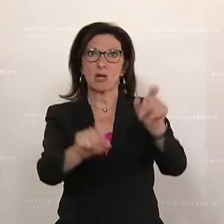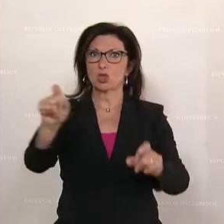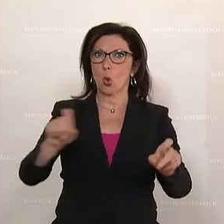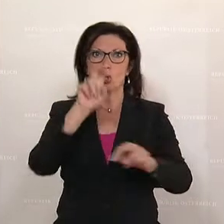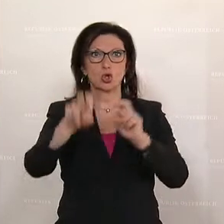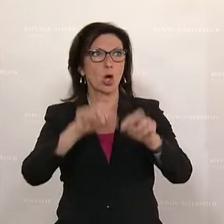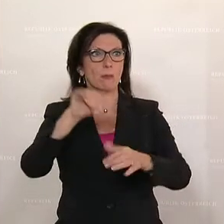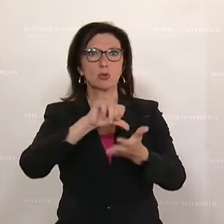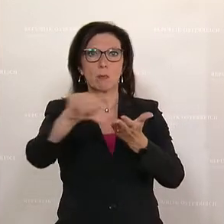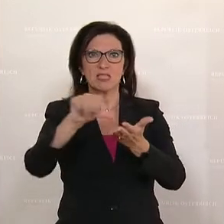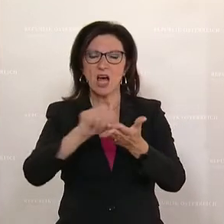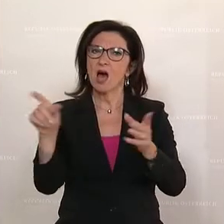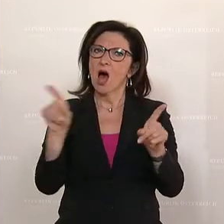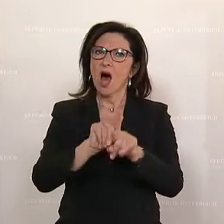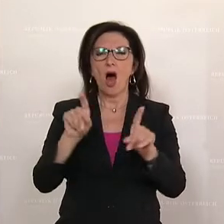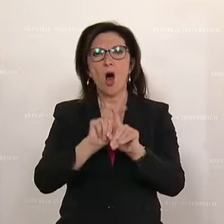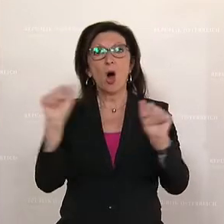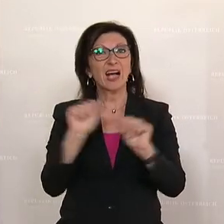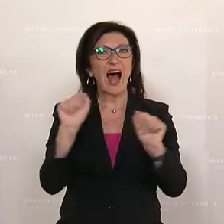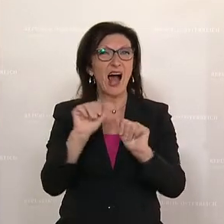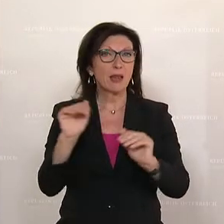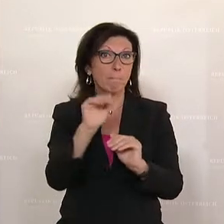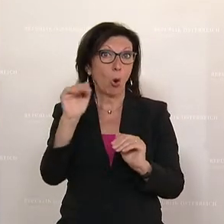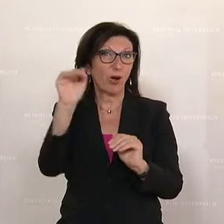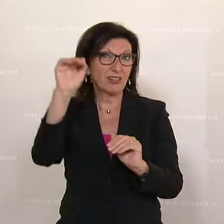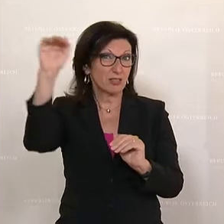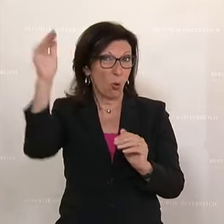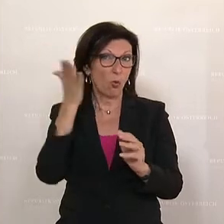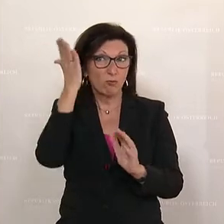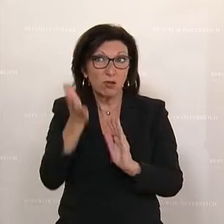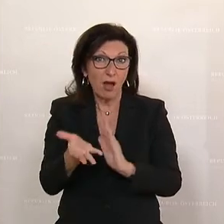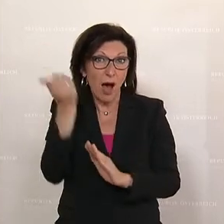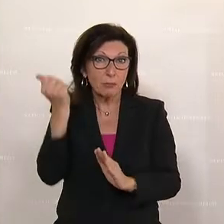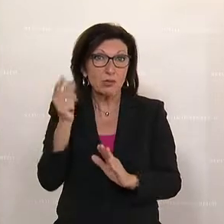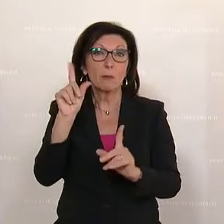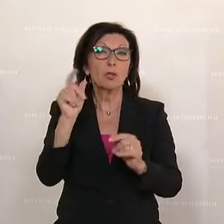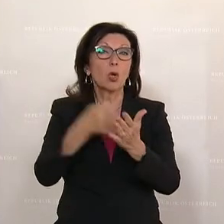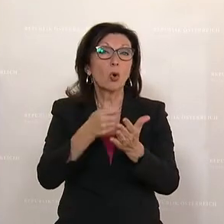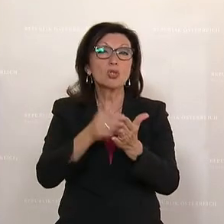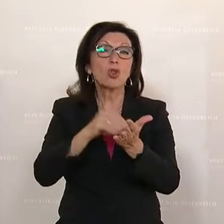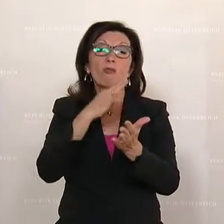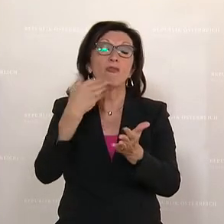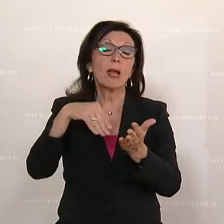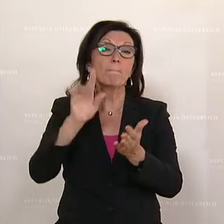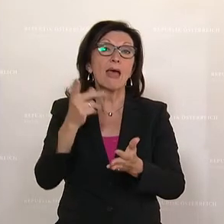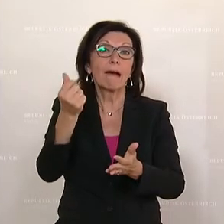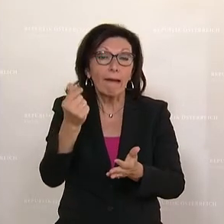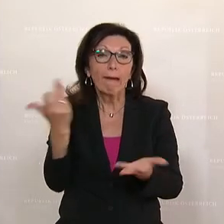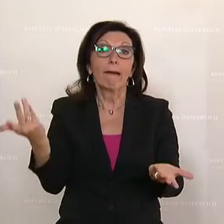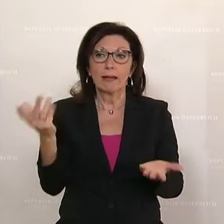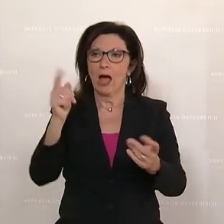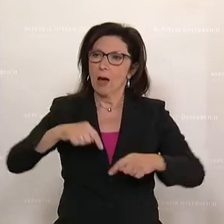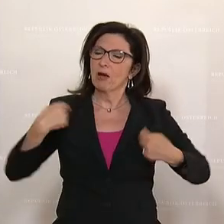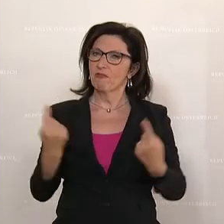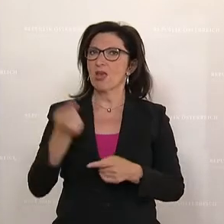wird auch noch die Abschaffung der kalten Progression erfolgen. Das wird tatsächlich noch viel, viel mehr Geld kosten, das aus unserer Sicht aber richtig